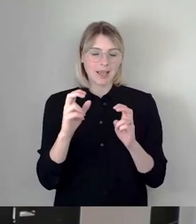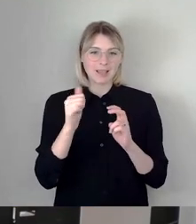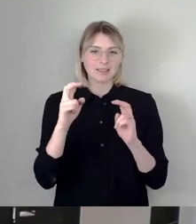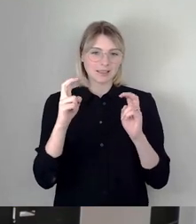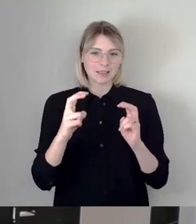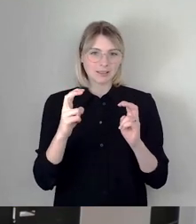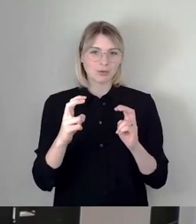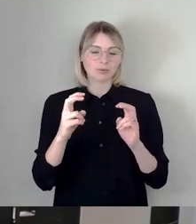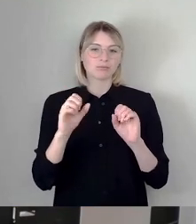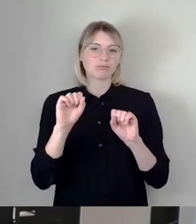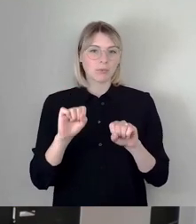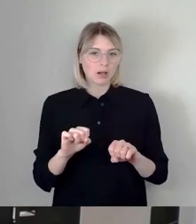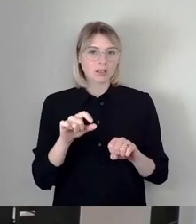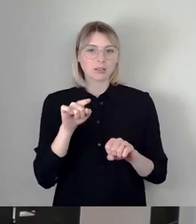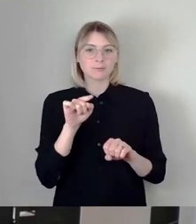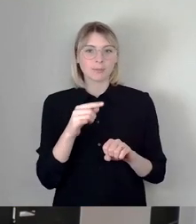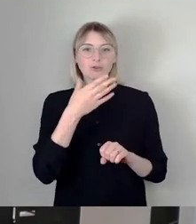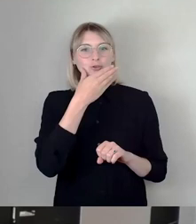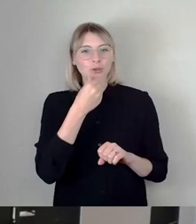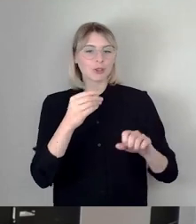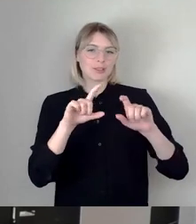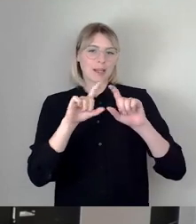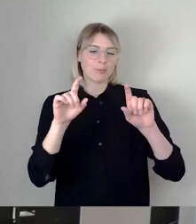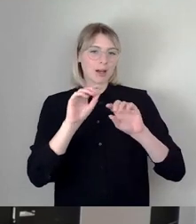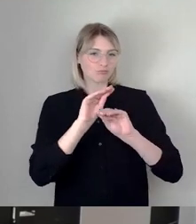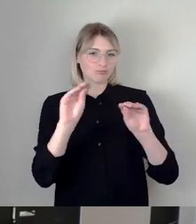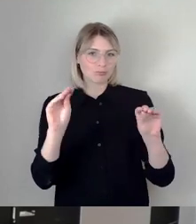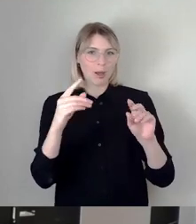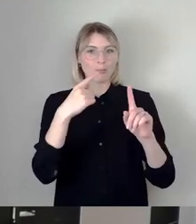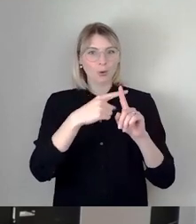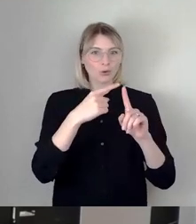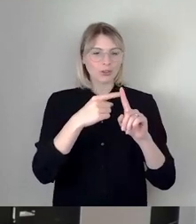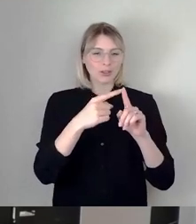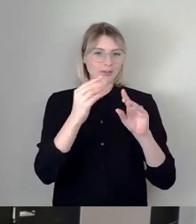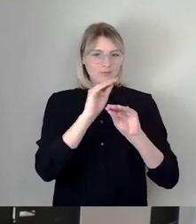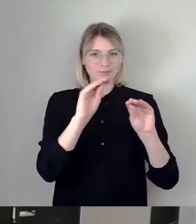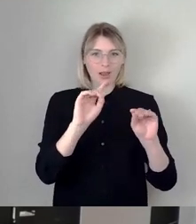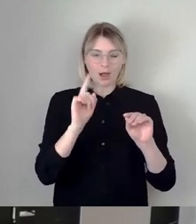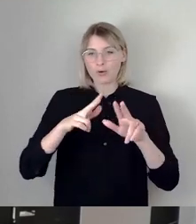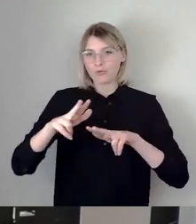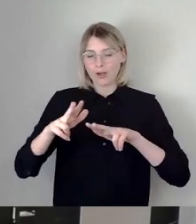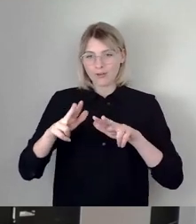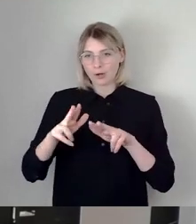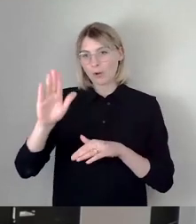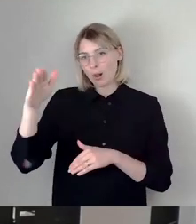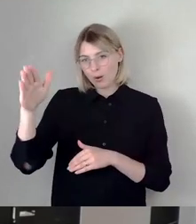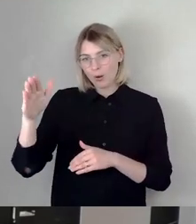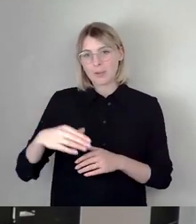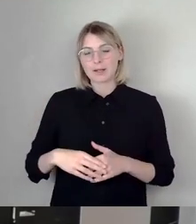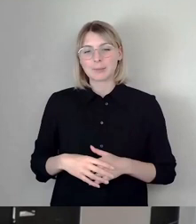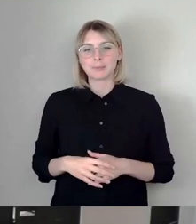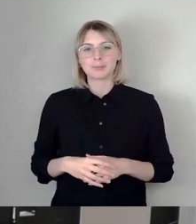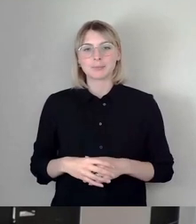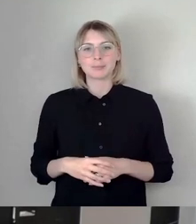Gelegenheit, mal über etwas Schönes zu reden, mal etwas Positives zu sagen und mal die Verwaltung auch zu loben. Im Jahre